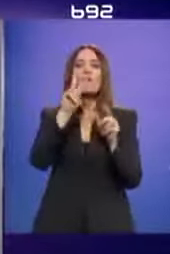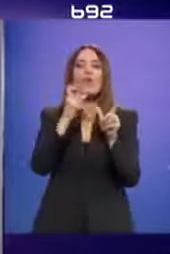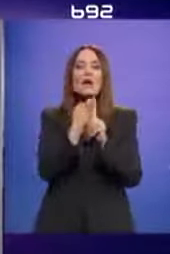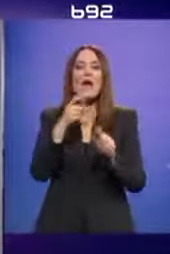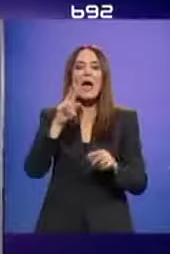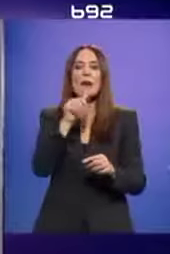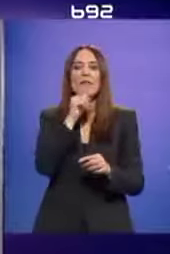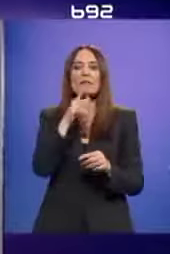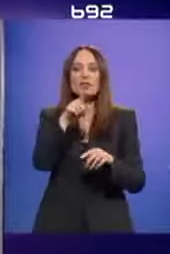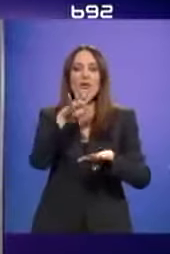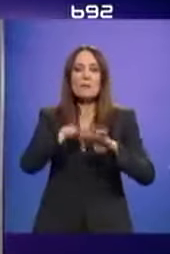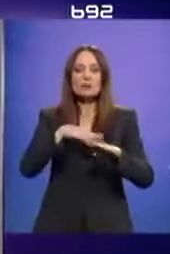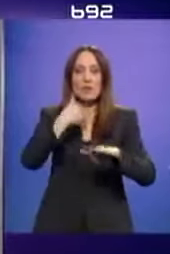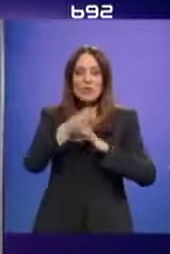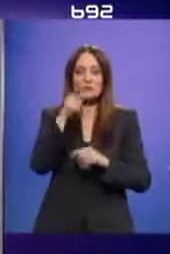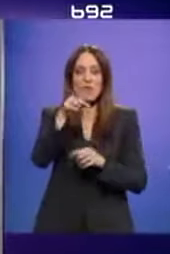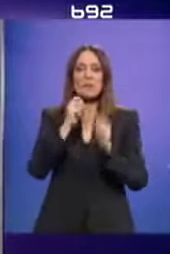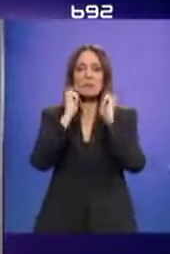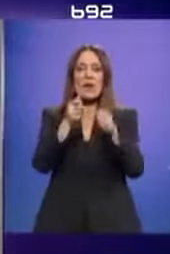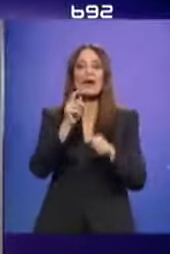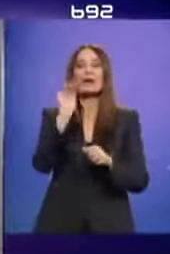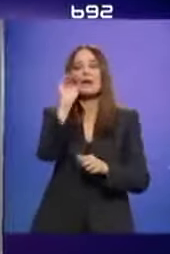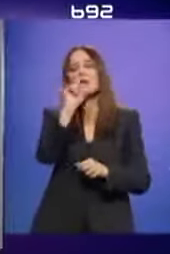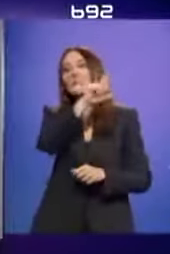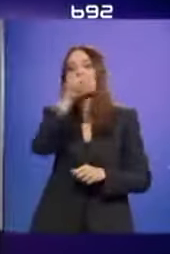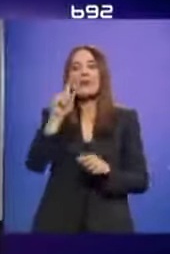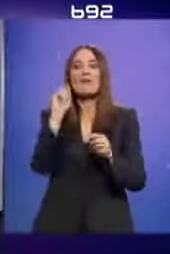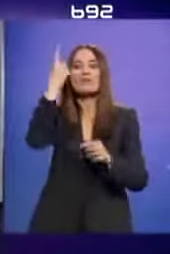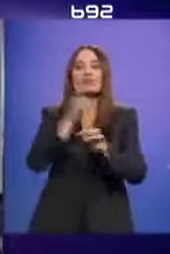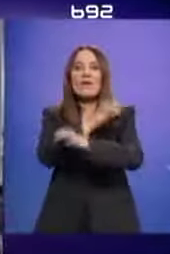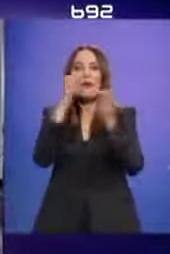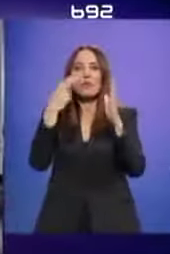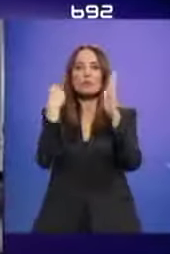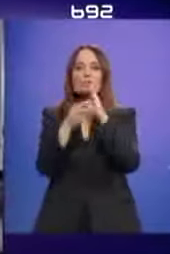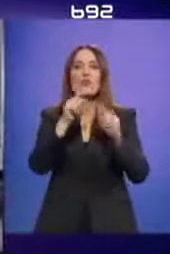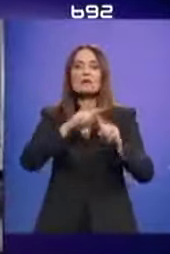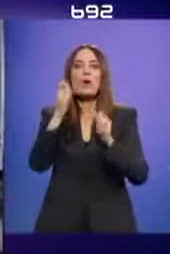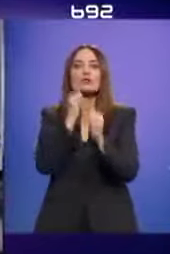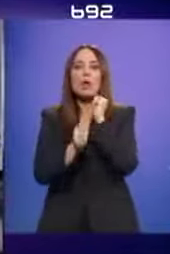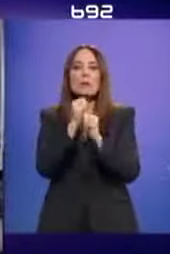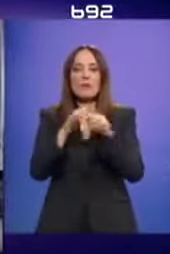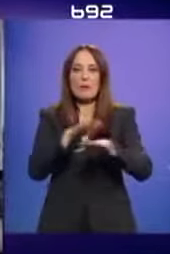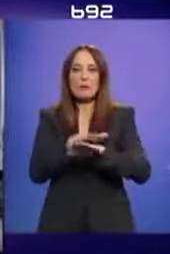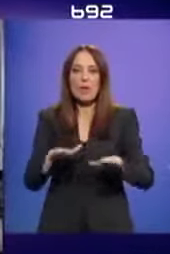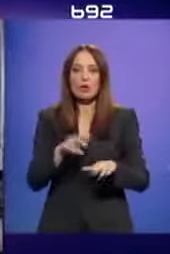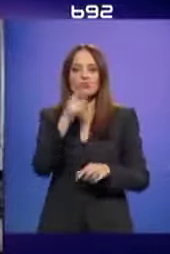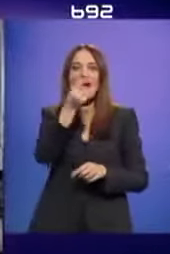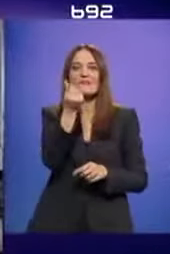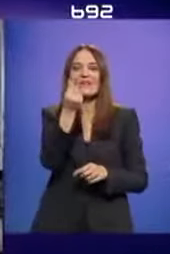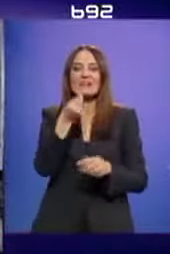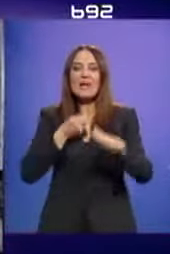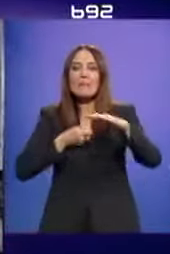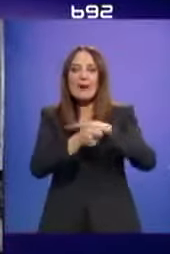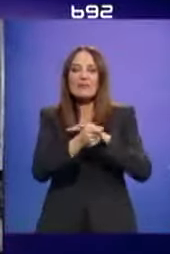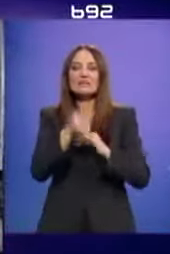mreže najavili da će posle izbora protiv njega podneti krivičnu prijevu višim javnom tužiloštvu zbog zloupotrebe položaja, odnosno finansijskih